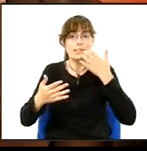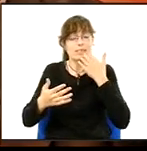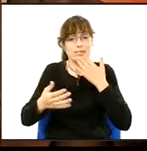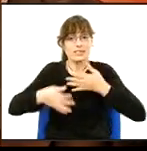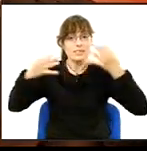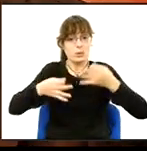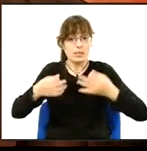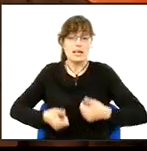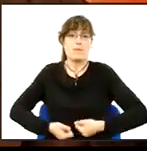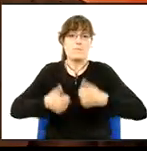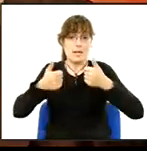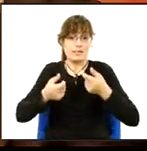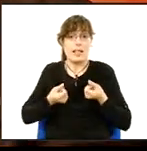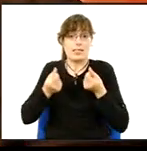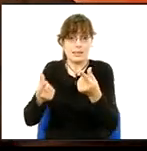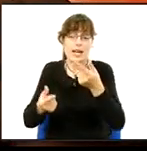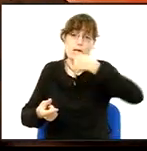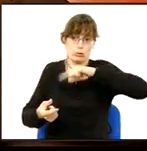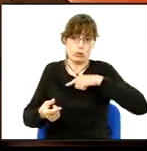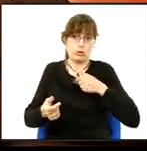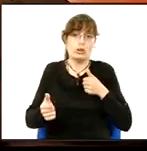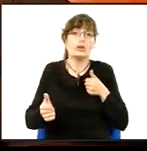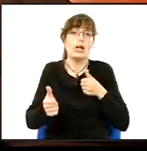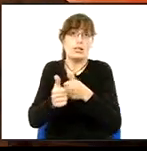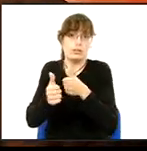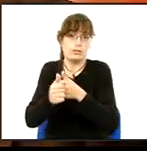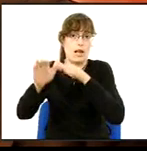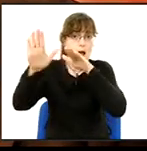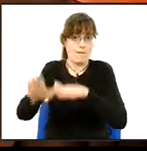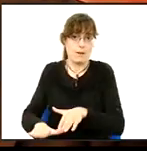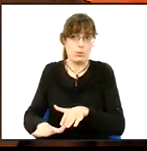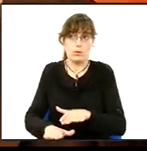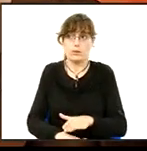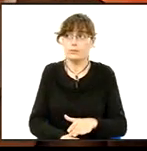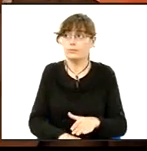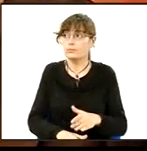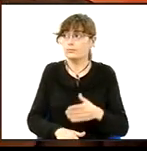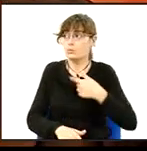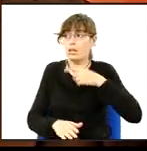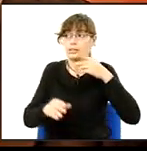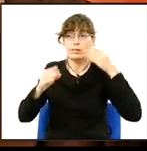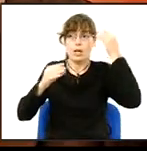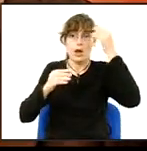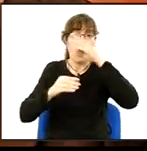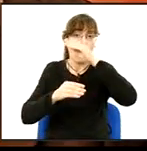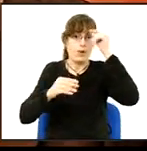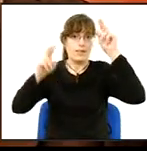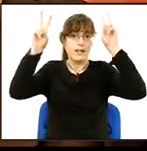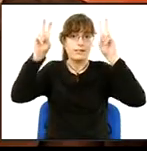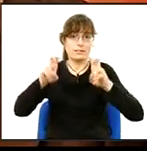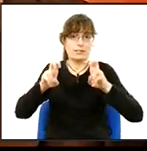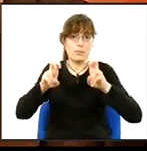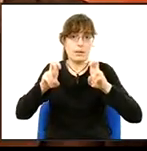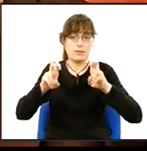nostres concitadans i estarem sempre a favor. no ens hem d'oblidar per això que un dels